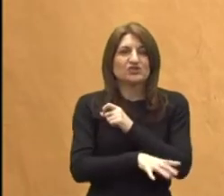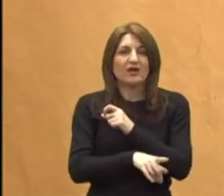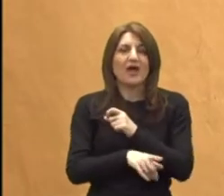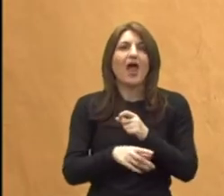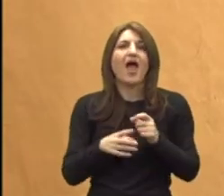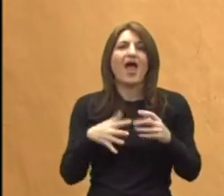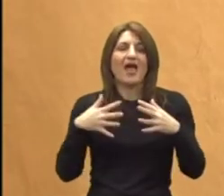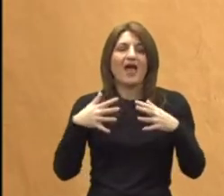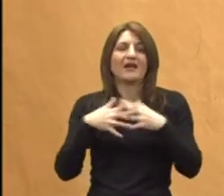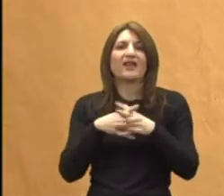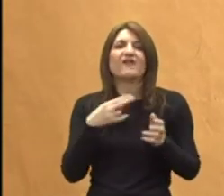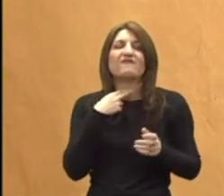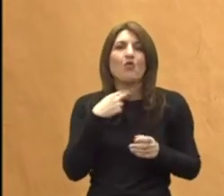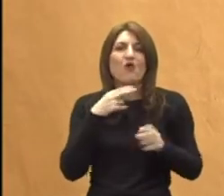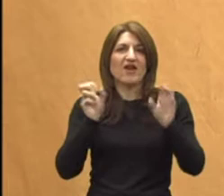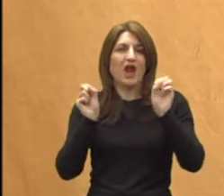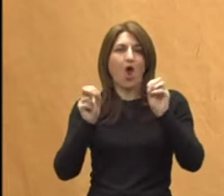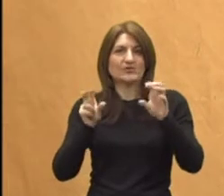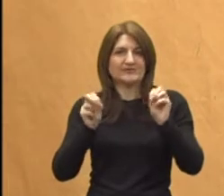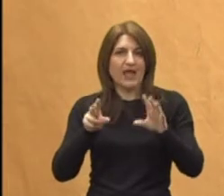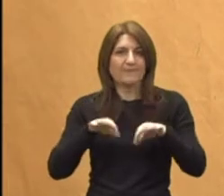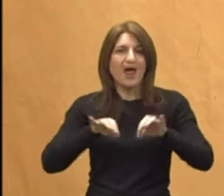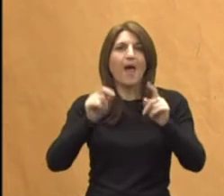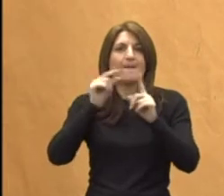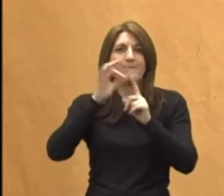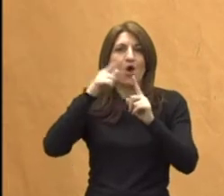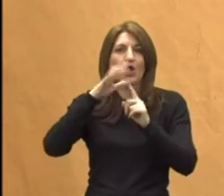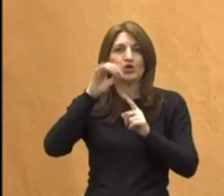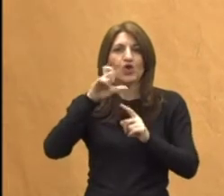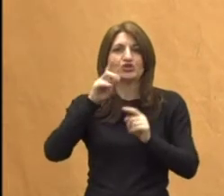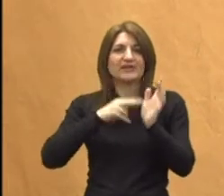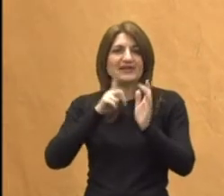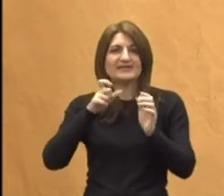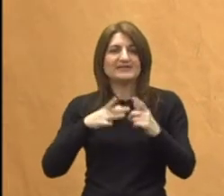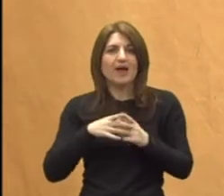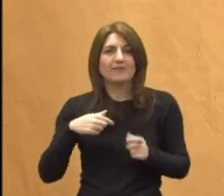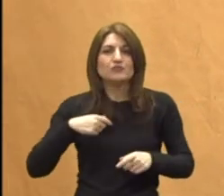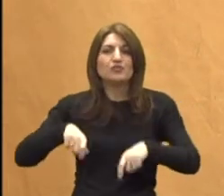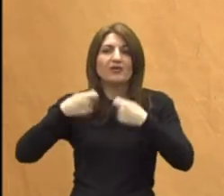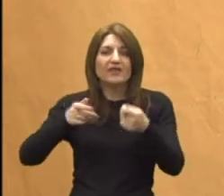18. Mogu ja dati vaš telefon. Zašto ću dati vaš telefon?